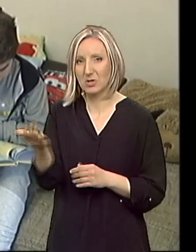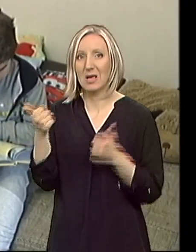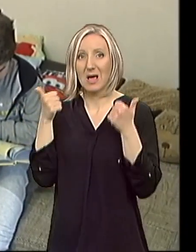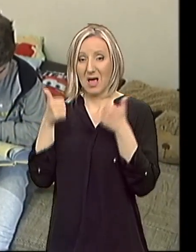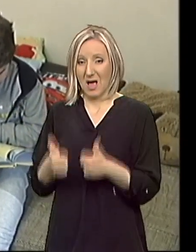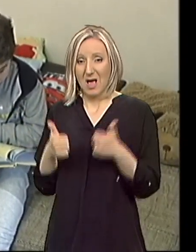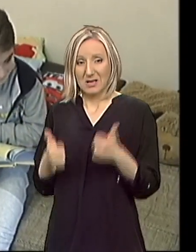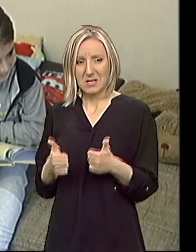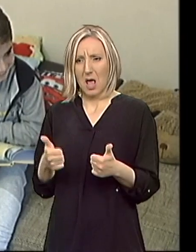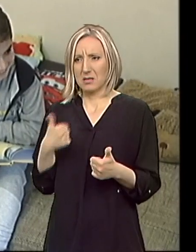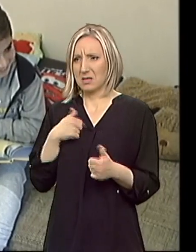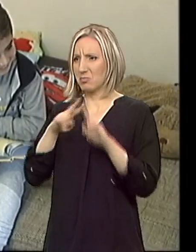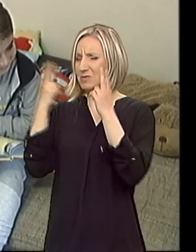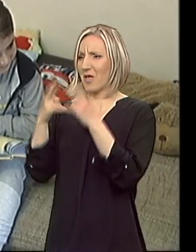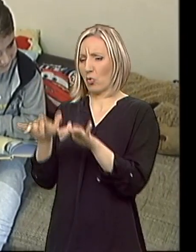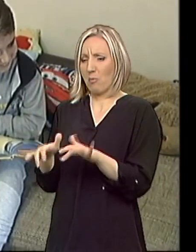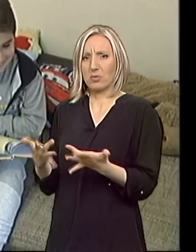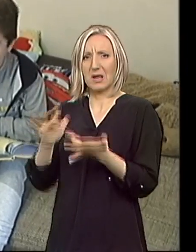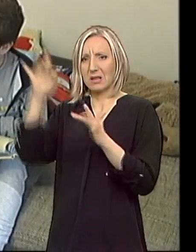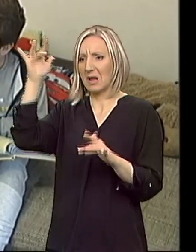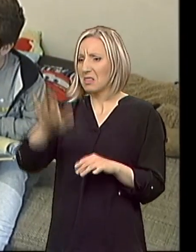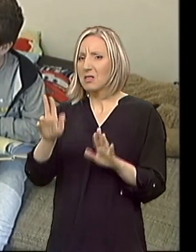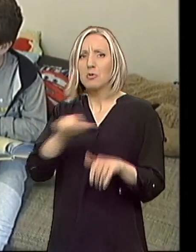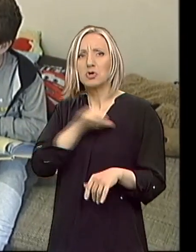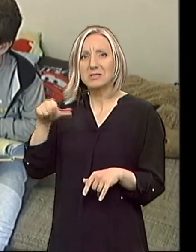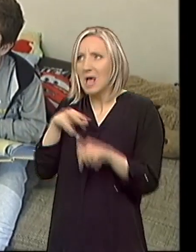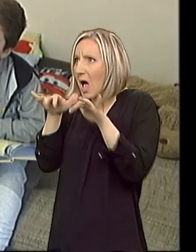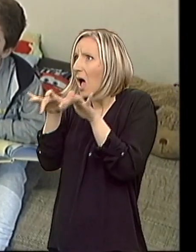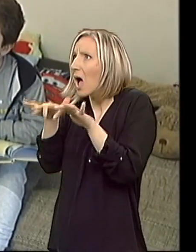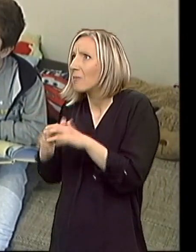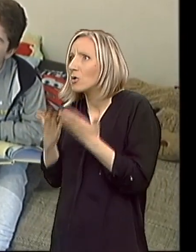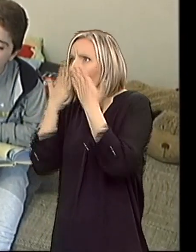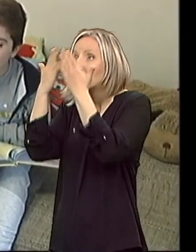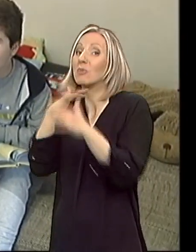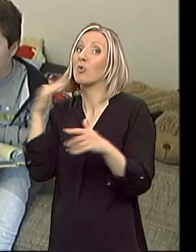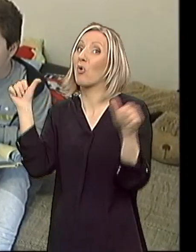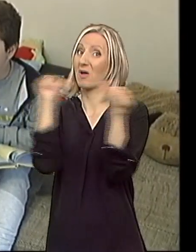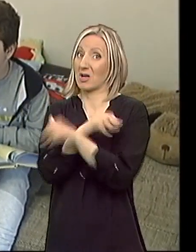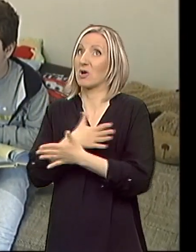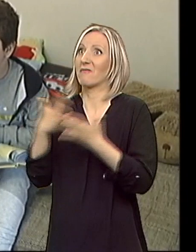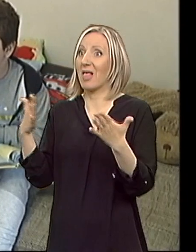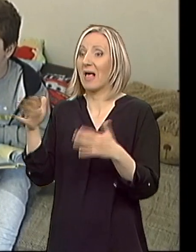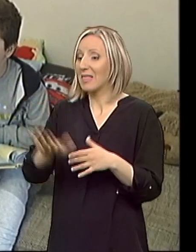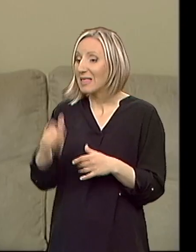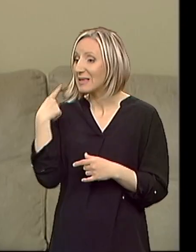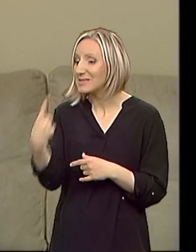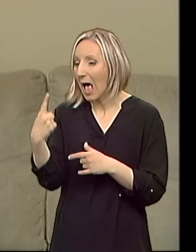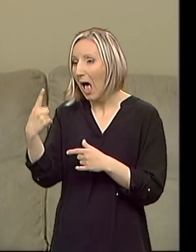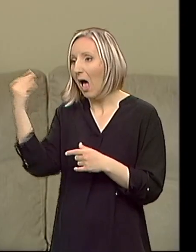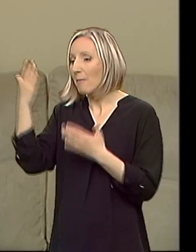kompjutera, u eri interneta gdje dete može samo da pročita. Mnogo je veća greška da dete samo pročita nego da mu roditelje objasni.